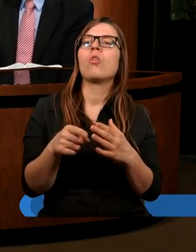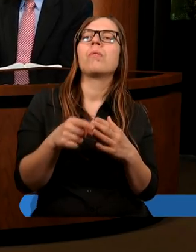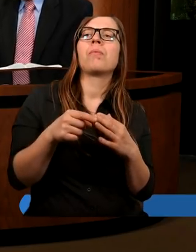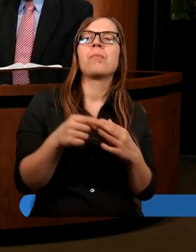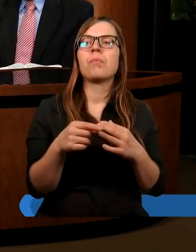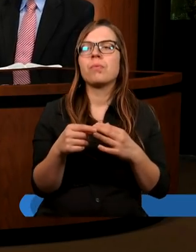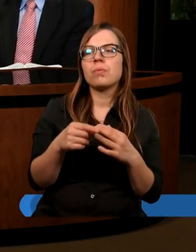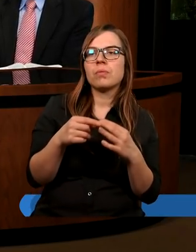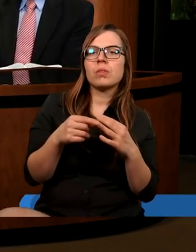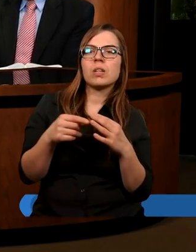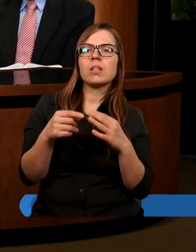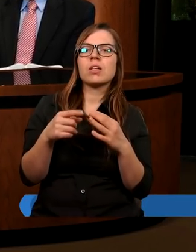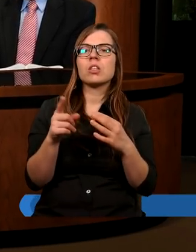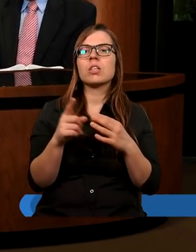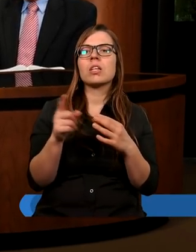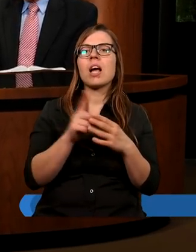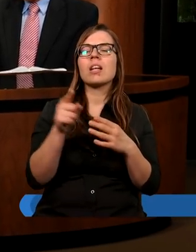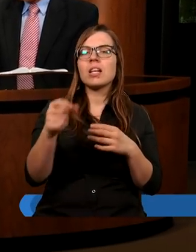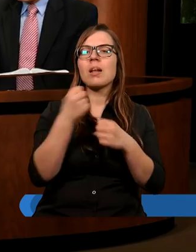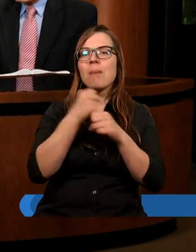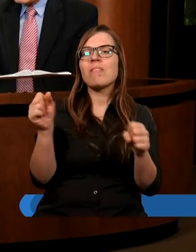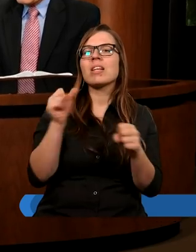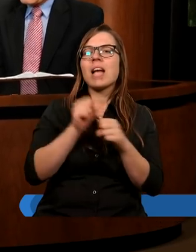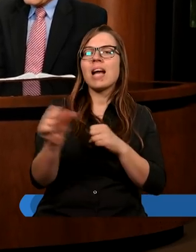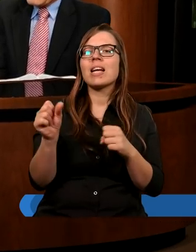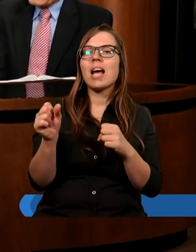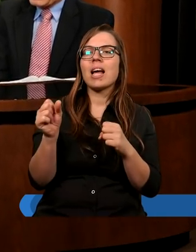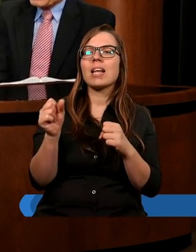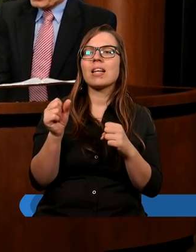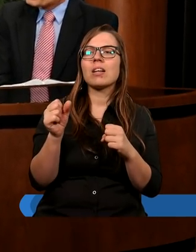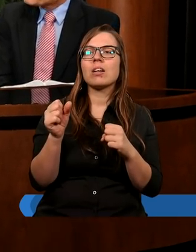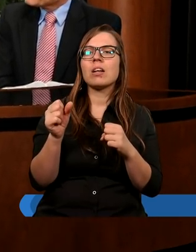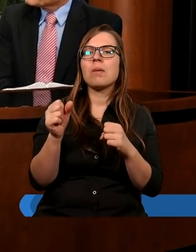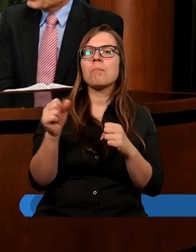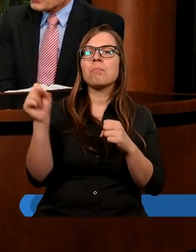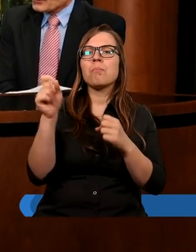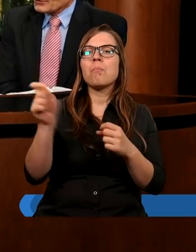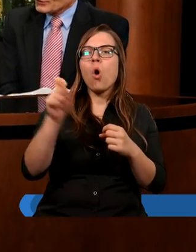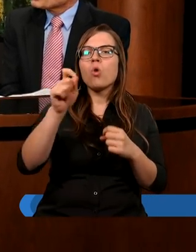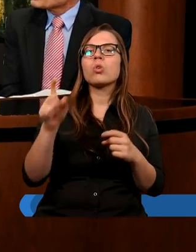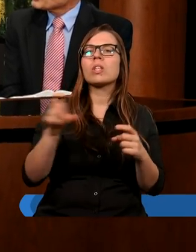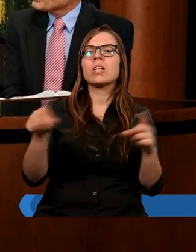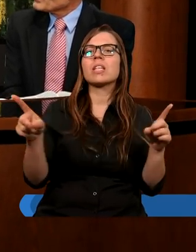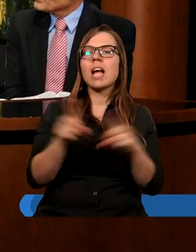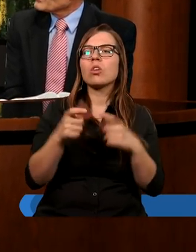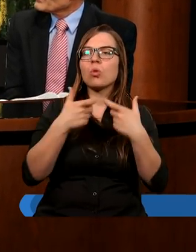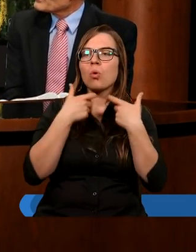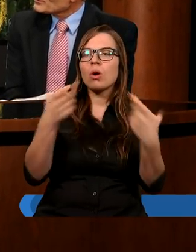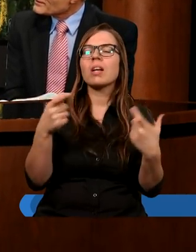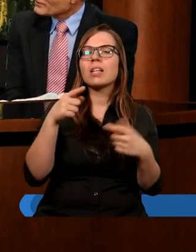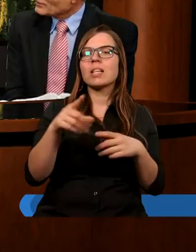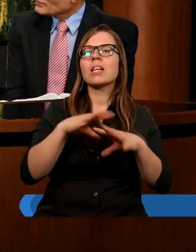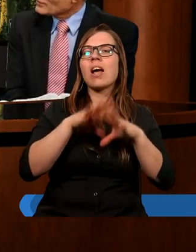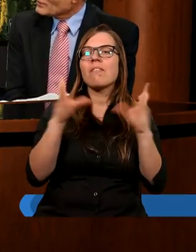Można temat zbawienia jest poruszany czy głoszony we